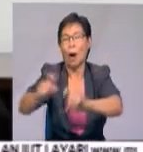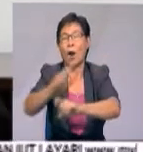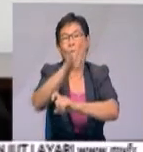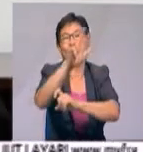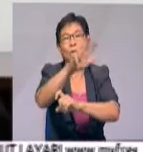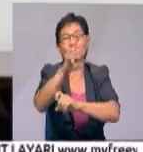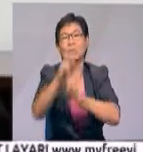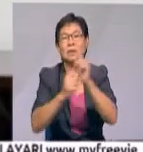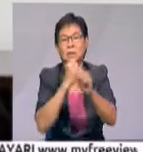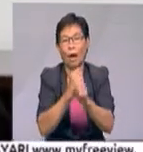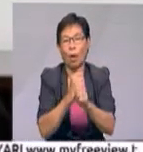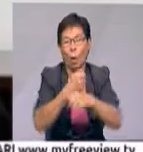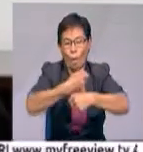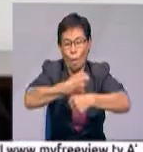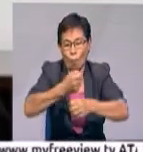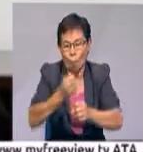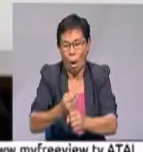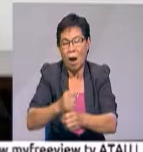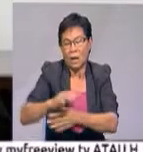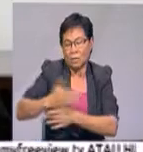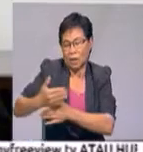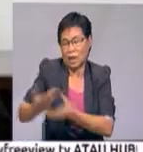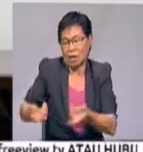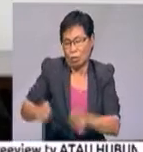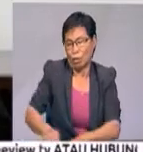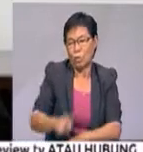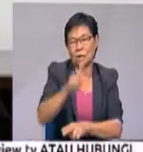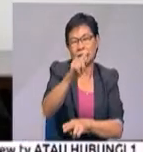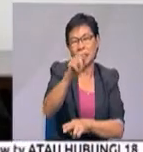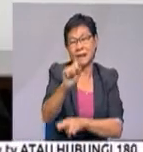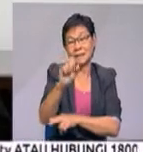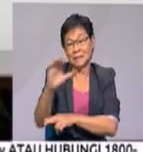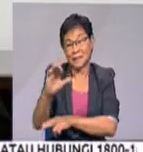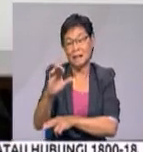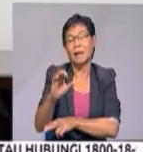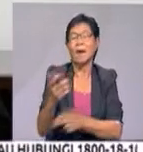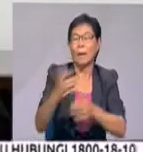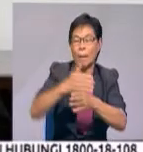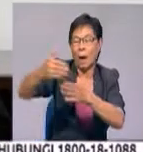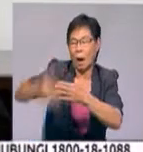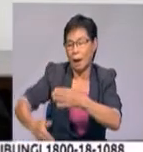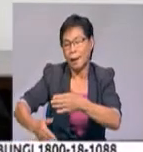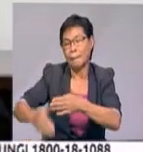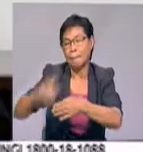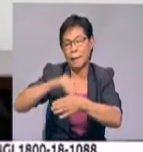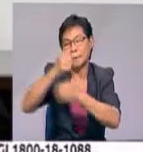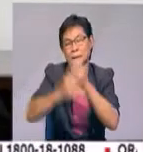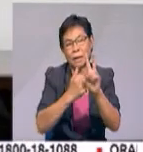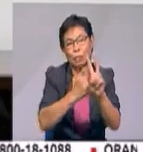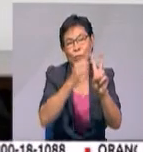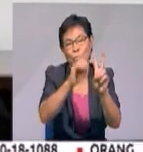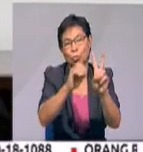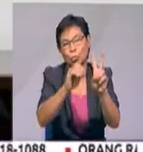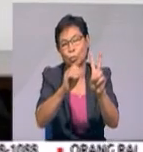Production Sharing Contract PSC yang berakhir pada tahun